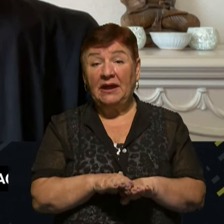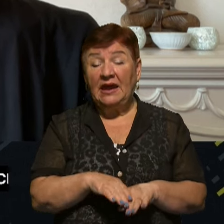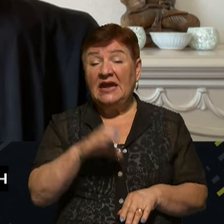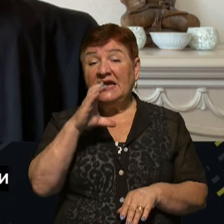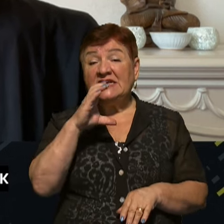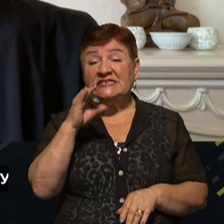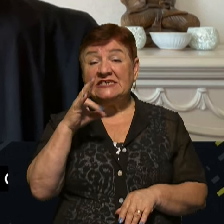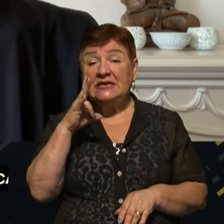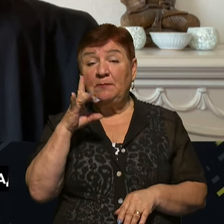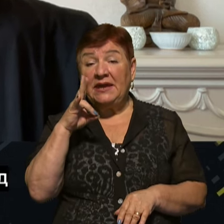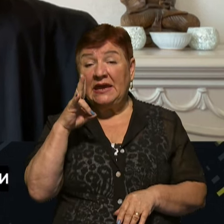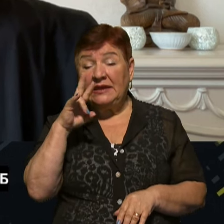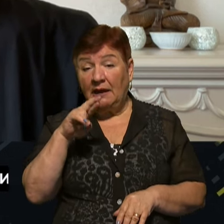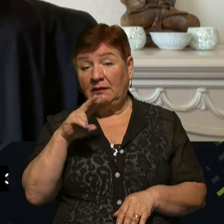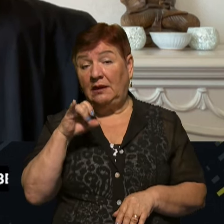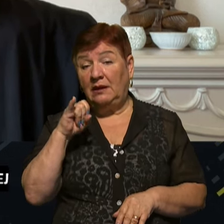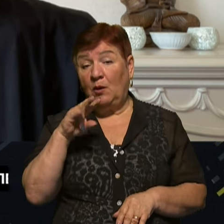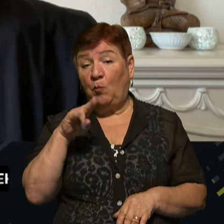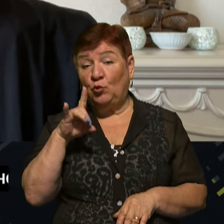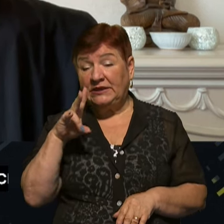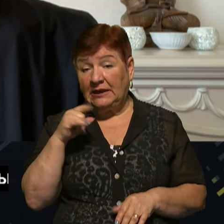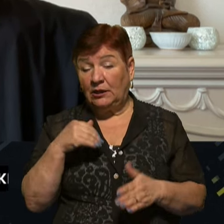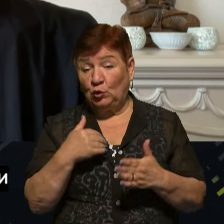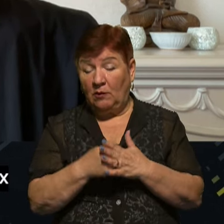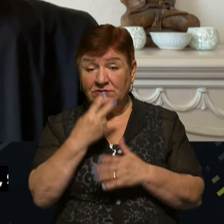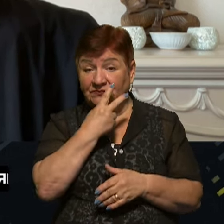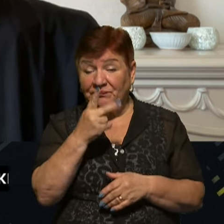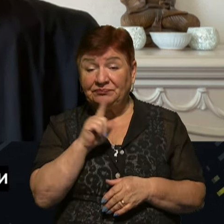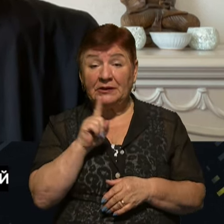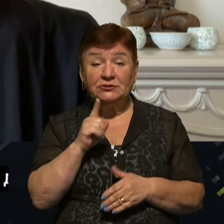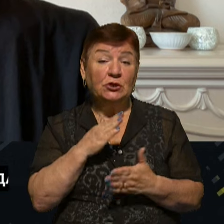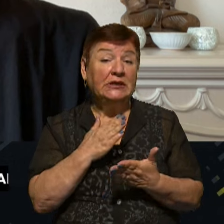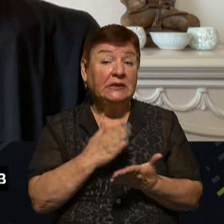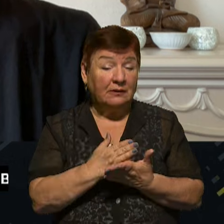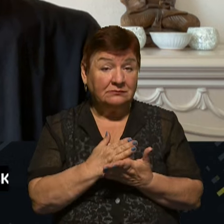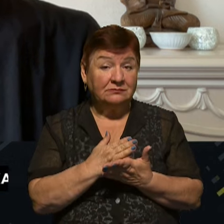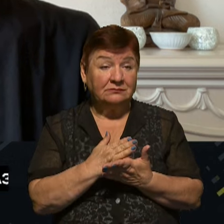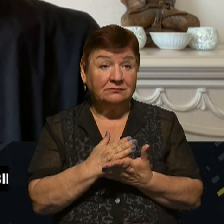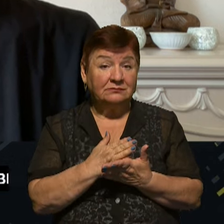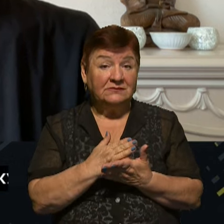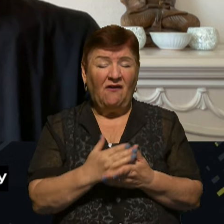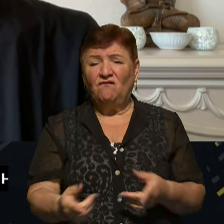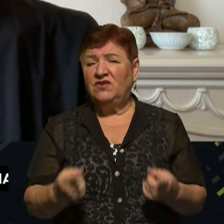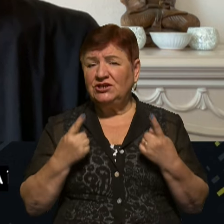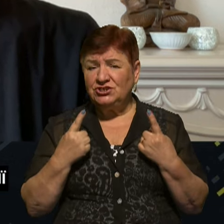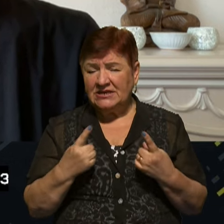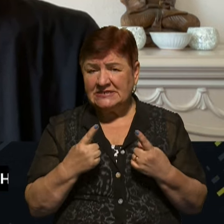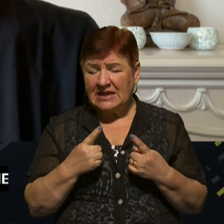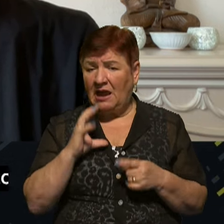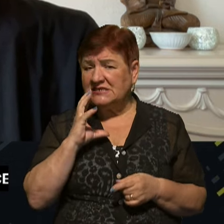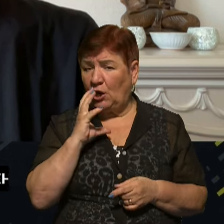Путіна. Що стосується американської політики в регіоні Індопацифіки, очевидно, що вона є вкрай величезною, вкрай